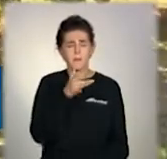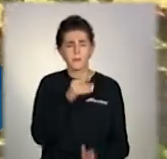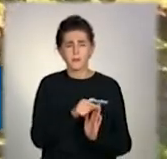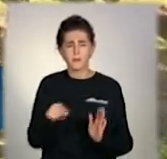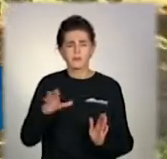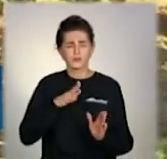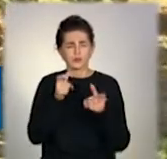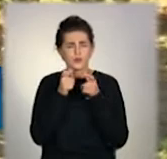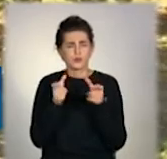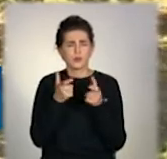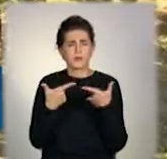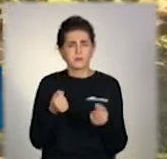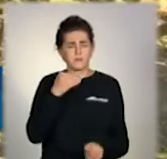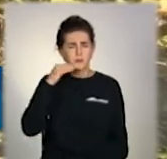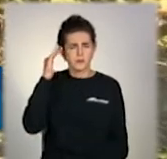кричав.